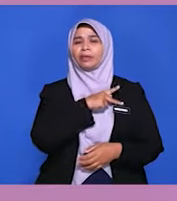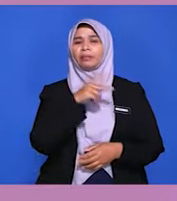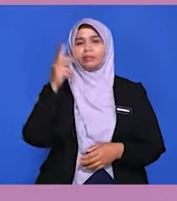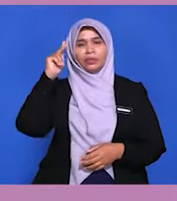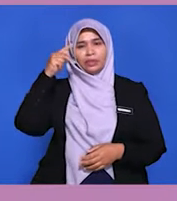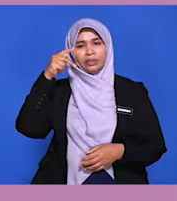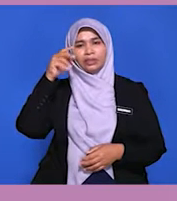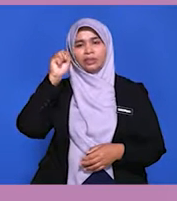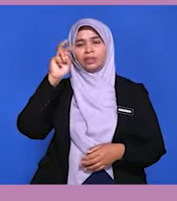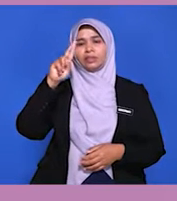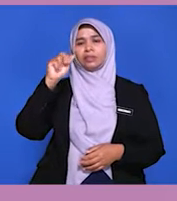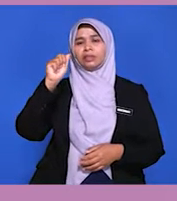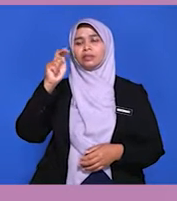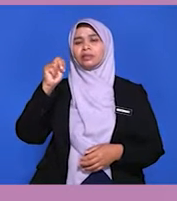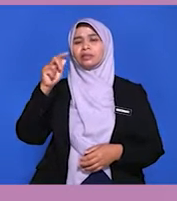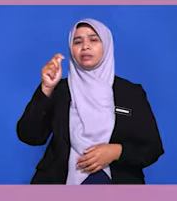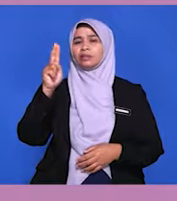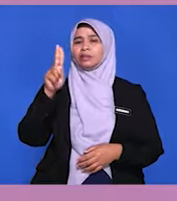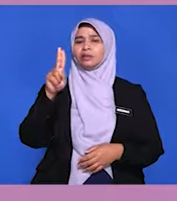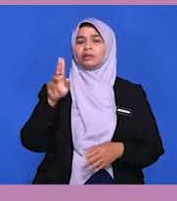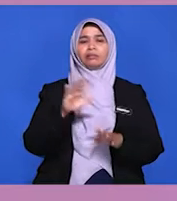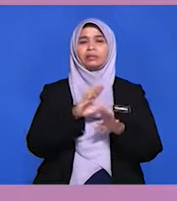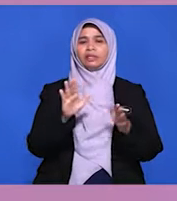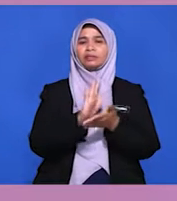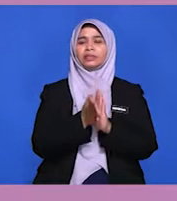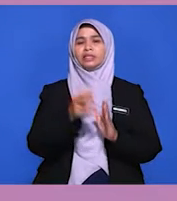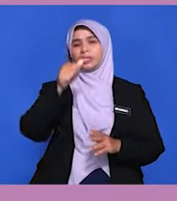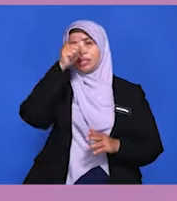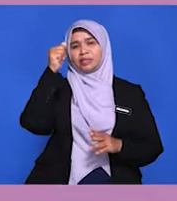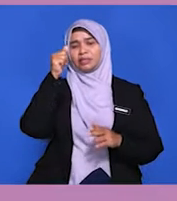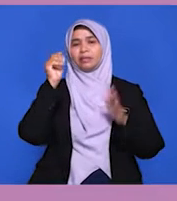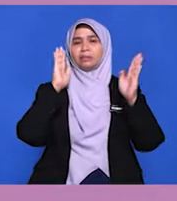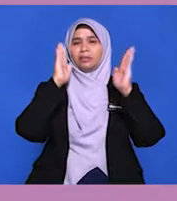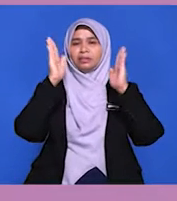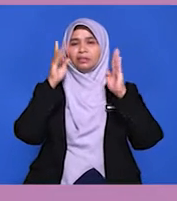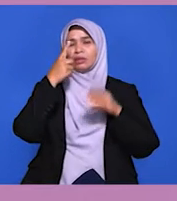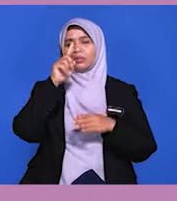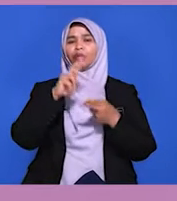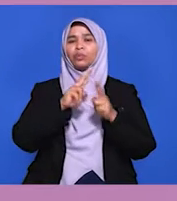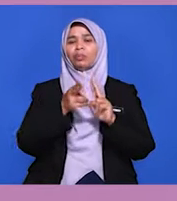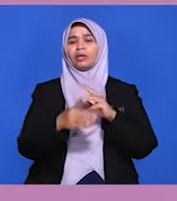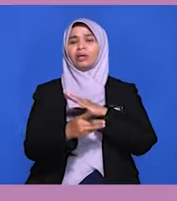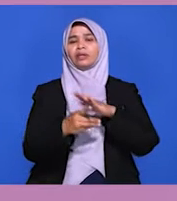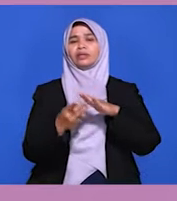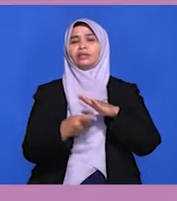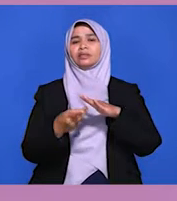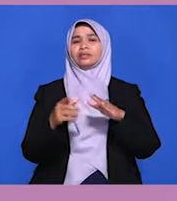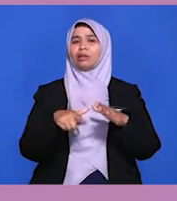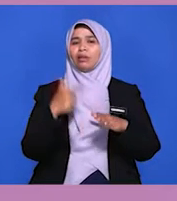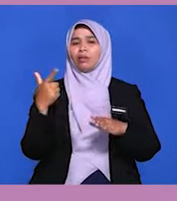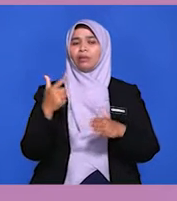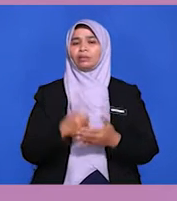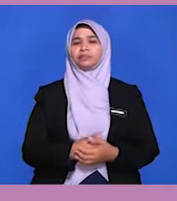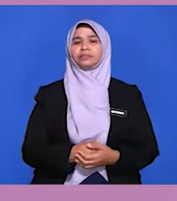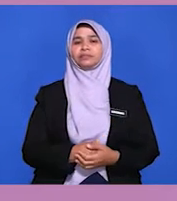serantau yang mengekalkan dasar berbaik-baik dengan Malaysia tidak menjadi alasan Malaysia untuk mengubah dasar luarnya. Jawapan